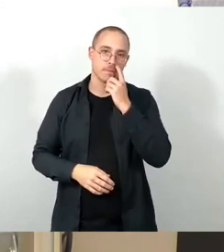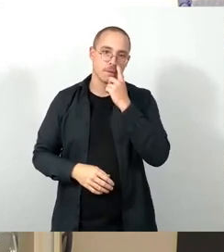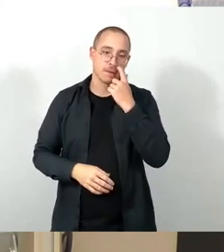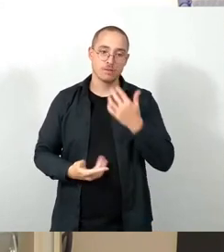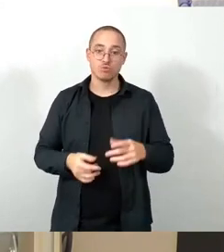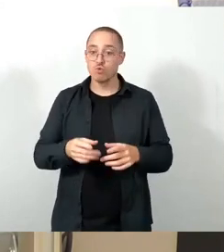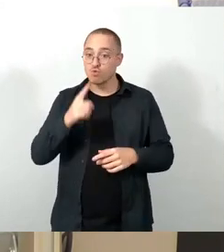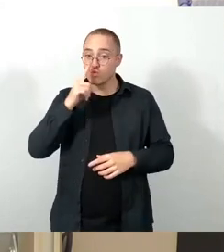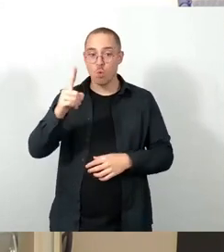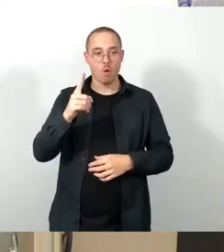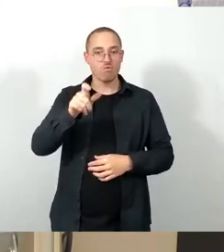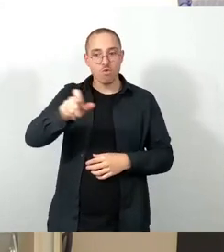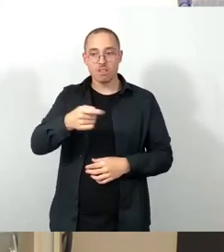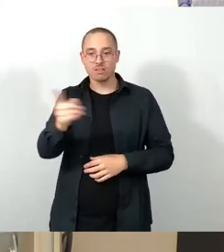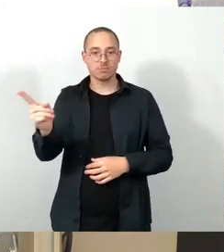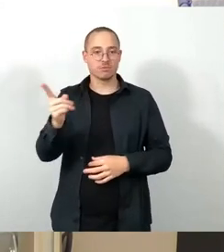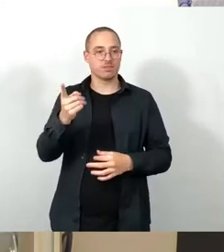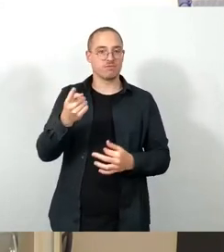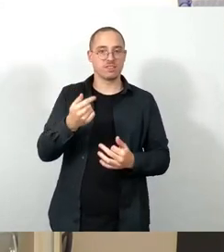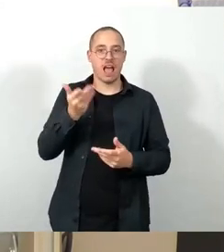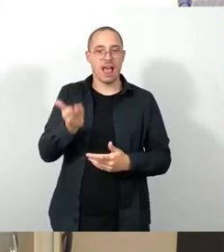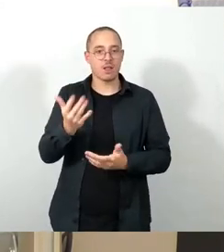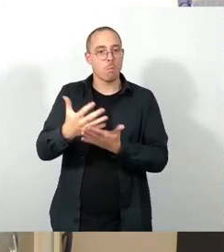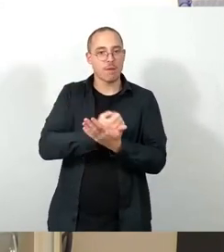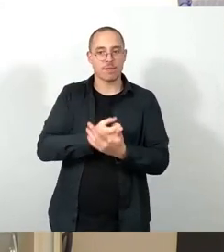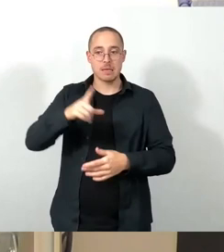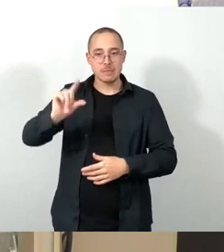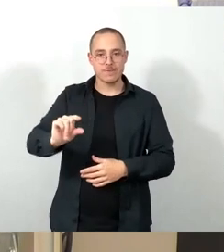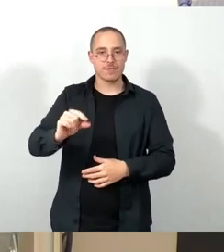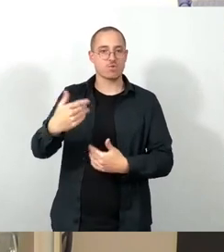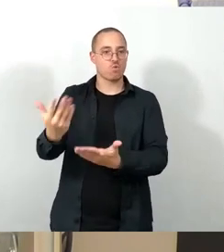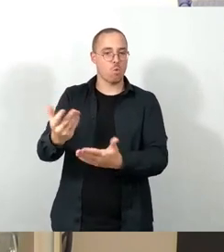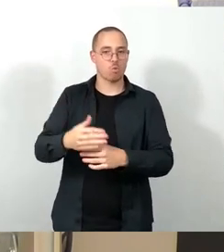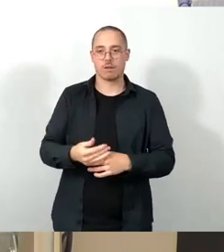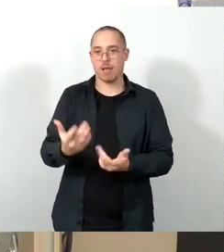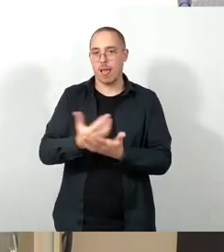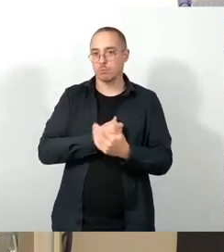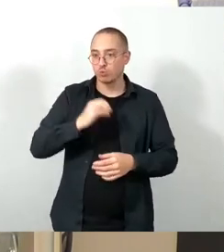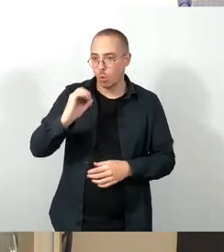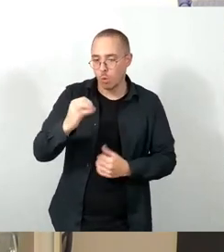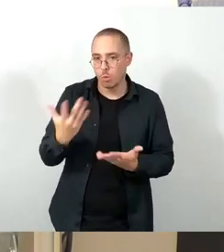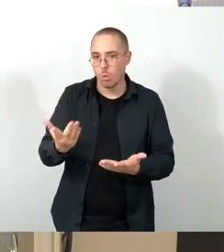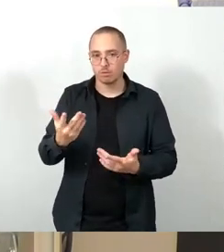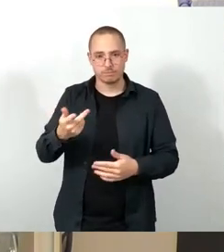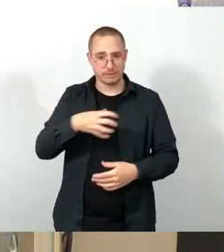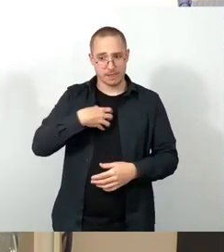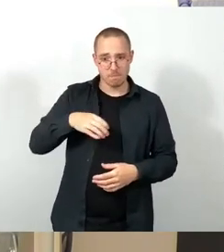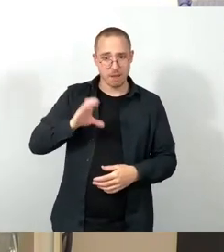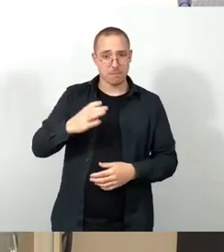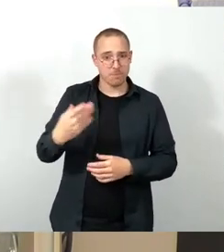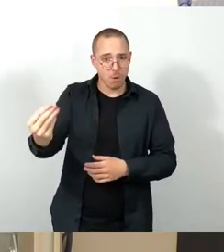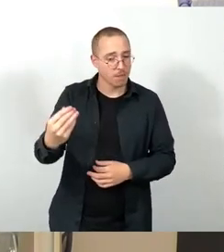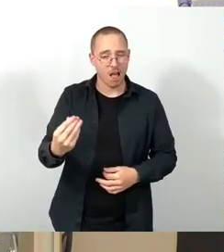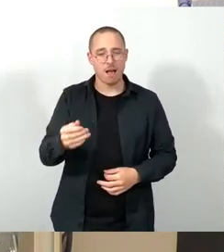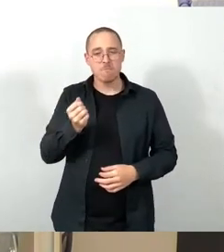über ein geringes Einkommen verfügen oder über gar kein Einkommen verfügen, Dresdenpass berechtigt sind. Es gibt da durchaus ein paar Lücken, die kumulieren